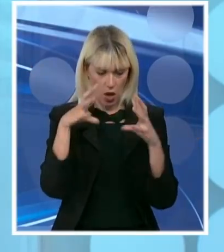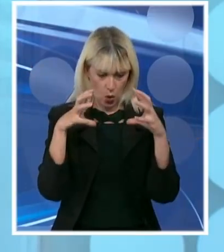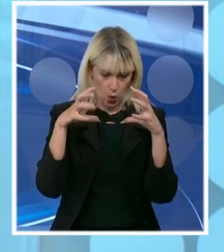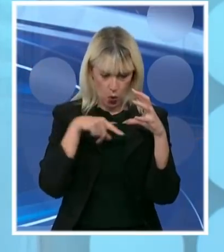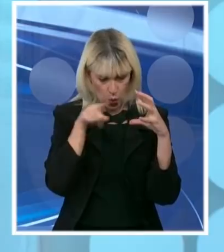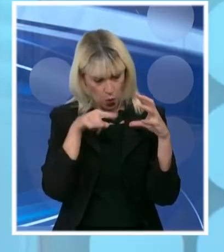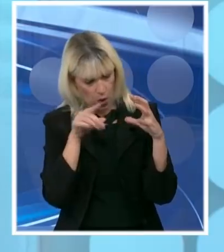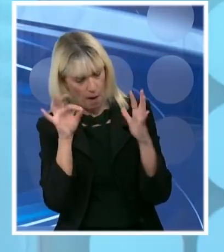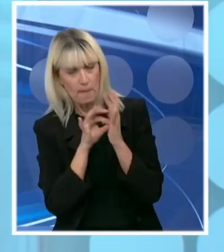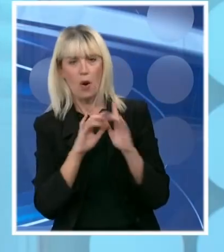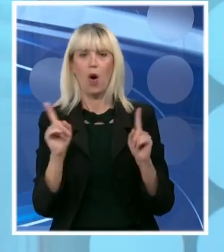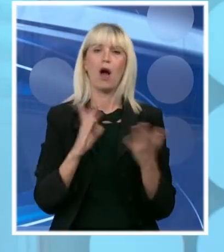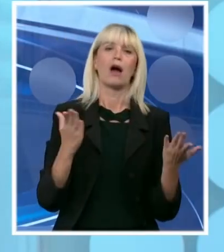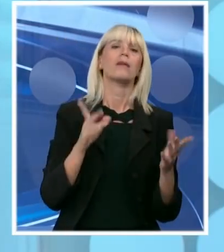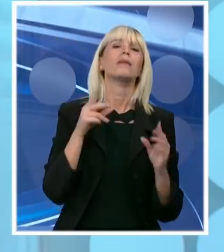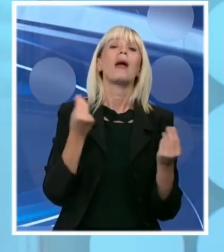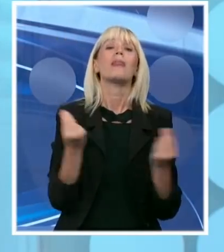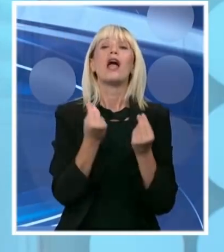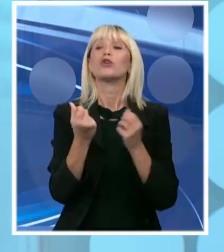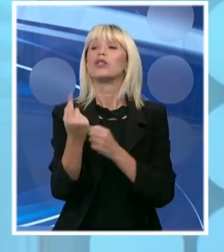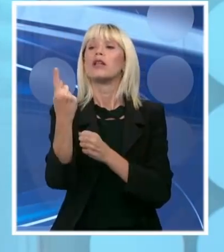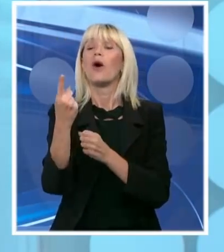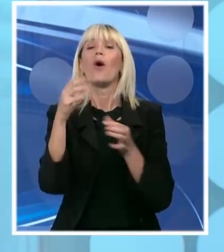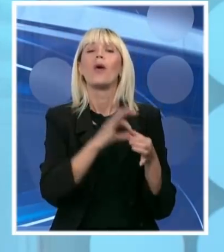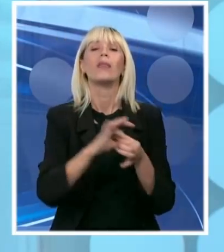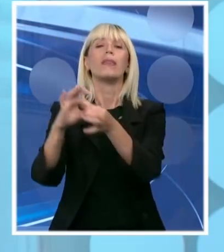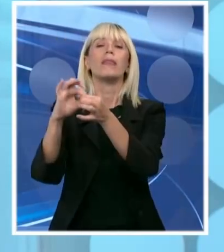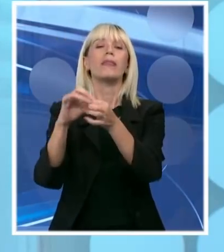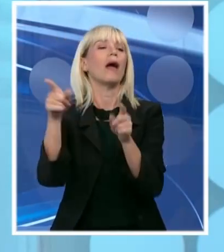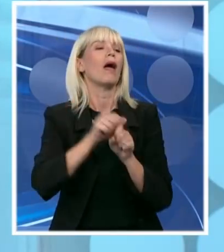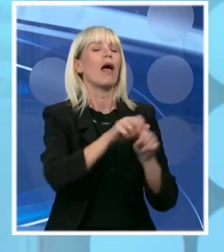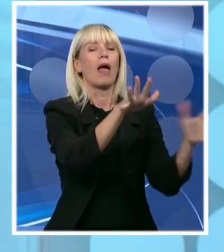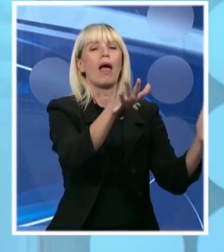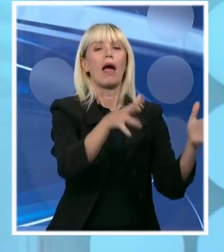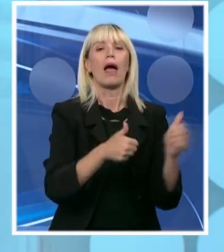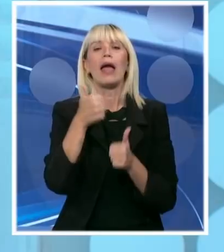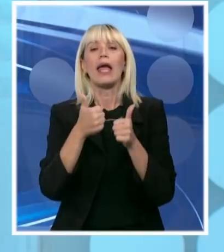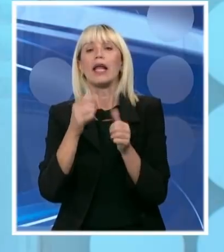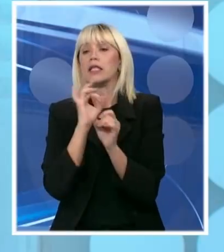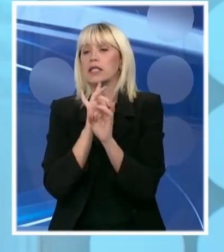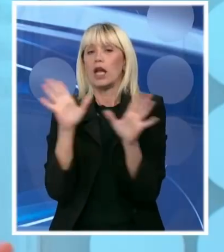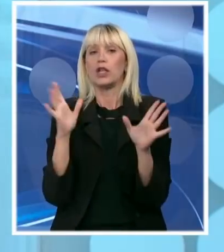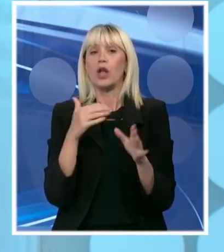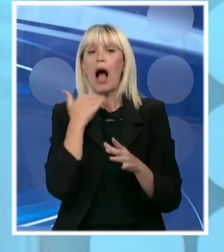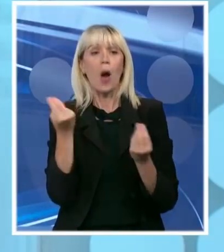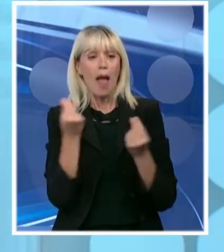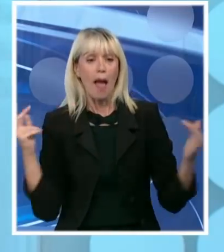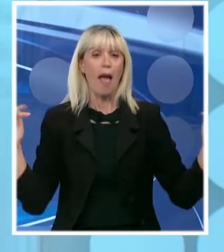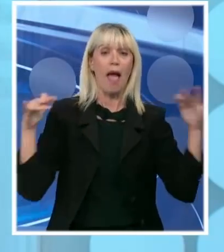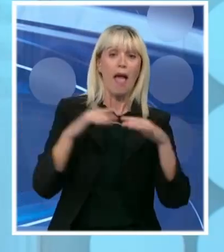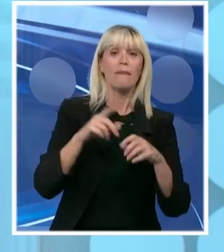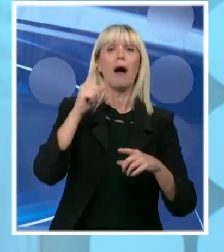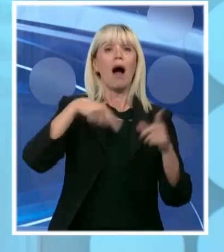ne. Već imate događaje koje do nečega mogu da dovedu i imate da tih događaja nema. Kad tih događaja nema i kada se ljudi disciplinovanije